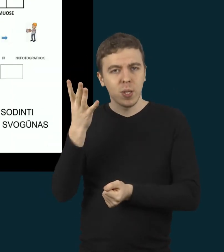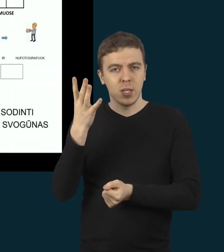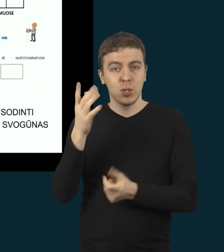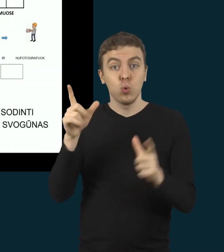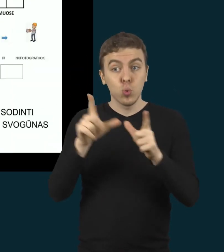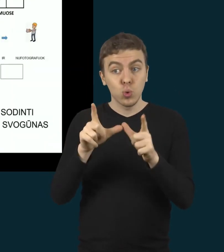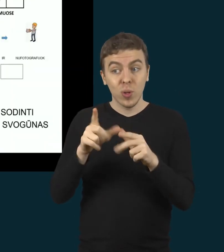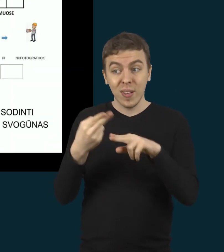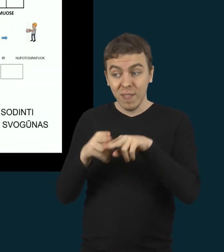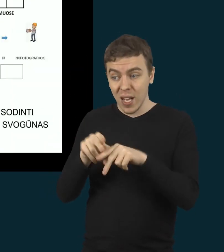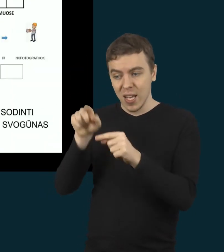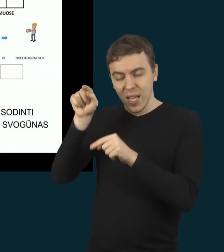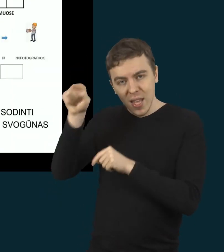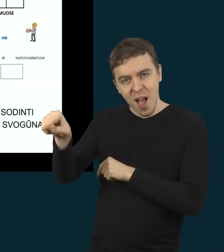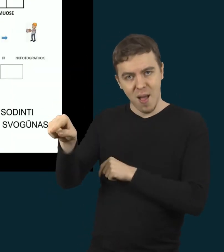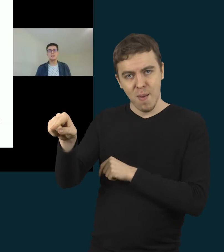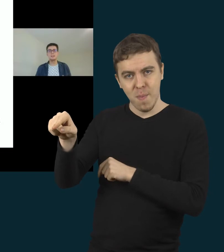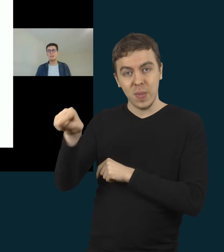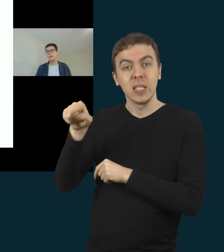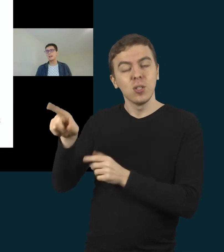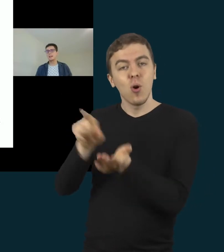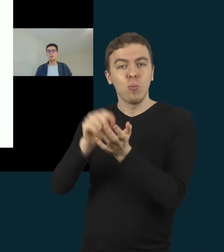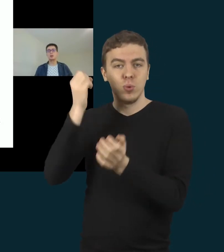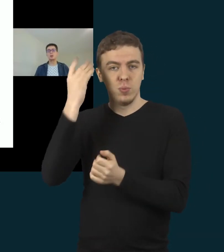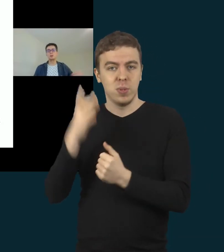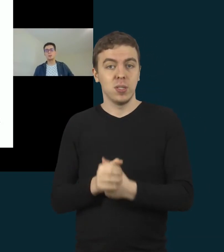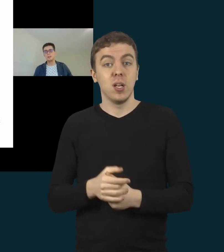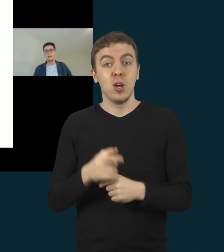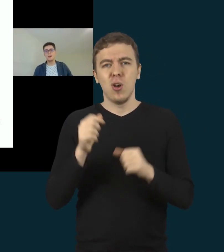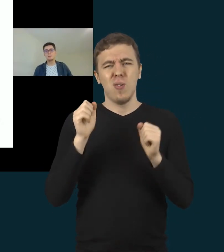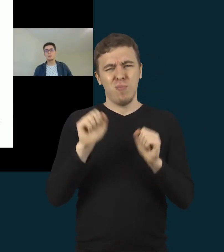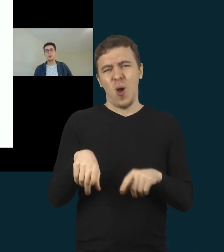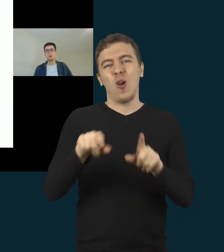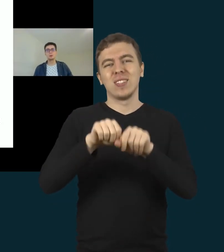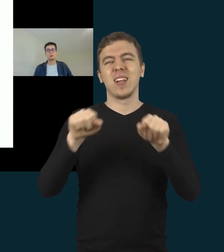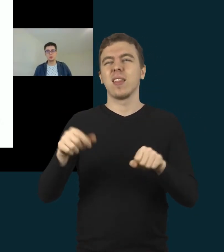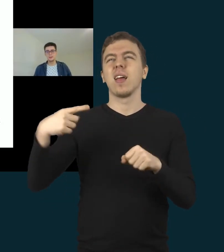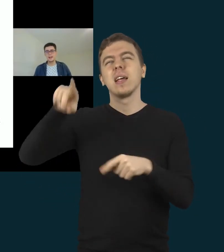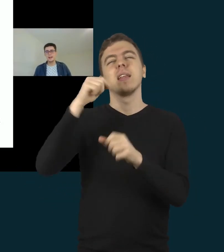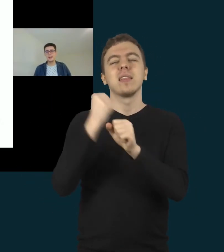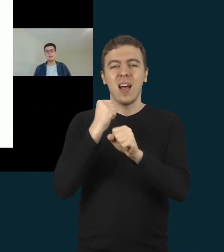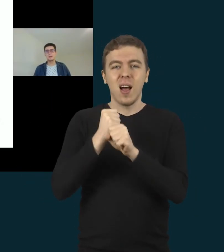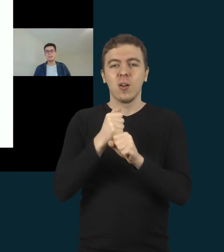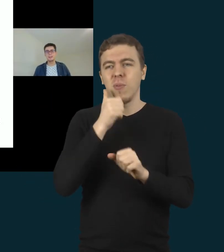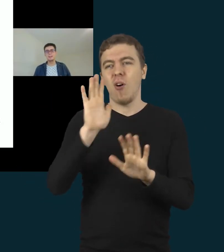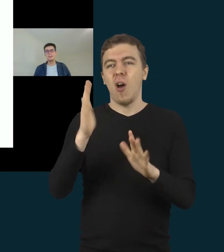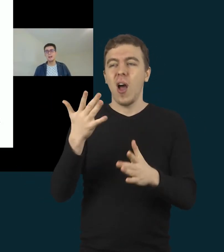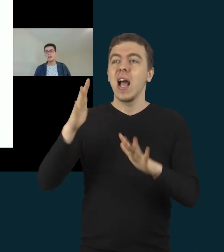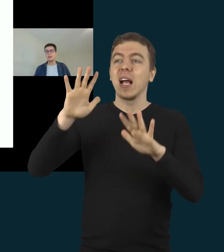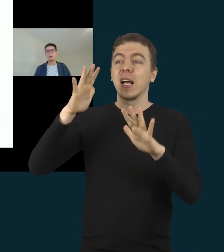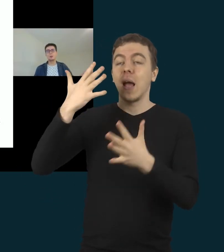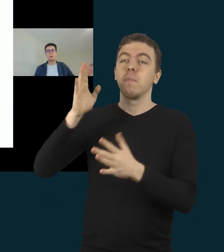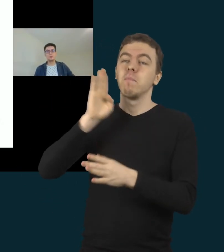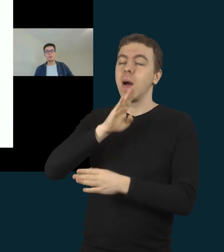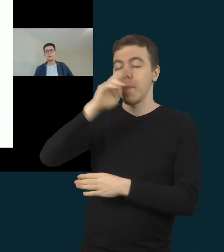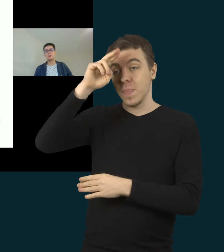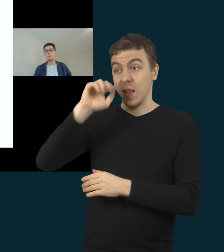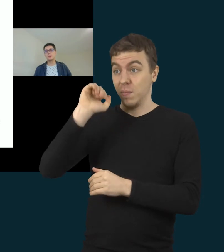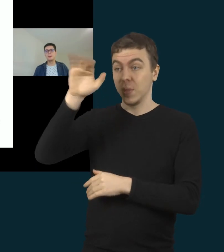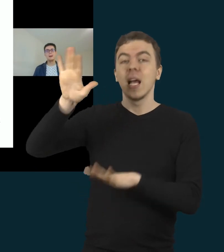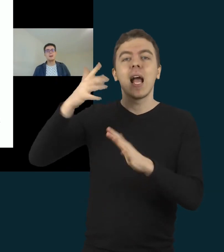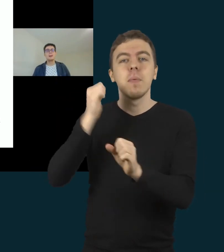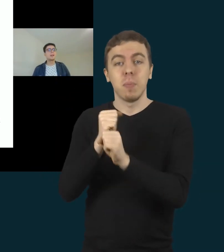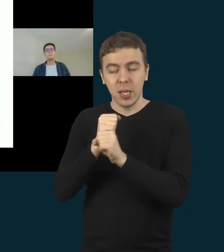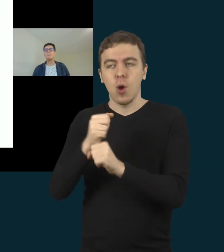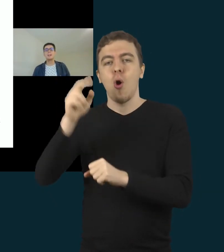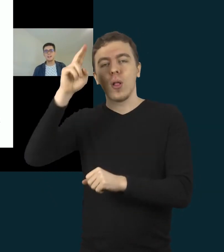skirta vaikui. Galima pasirinkti strategiją, kad tiesiog siunti tėvams instrukciją, ką reikia padaryti ir jau tėvų atsakomybę,